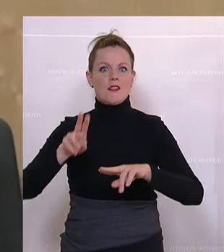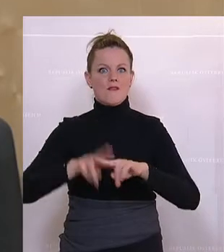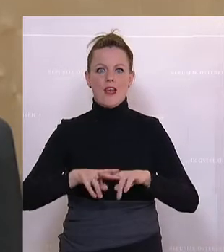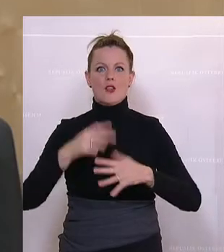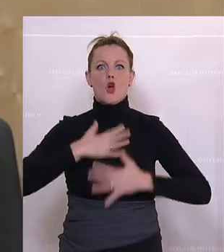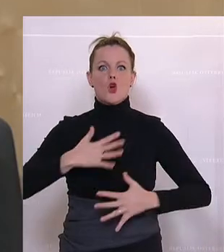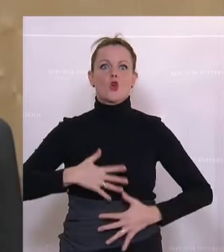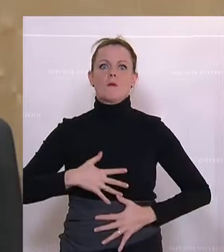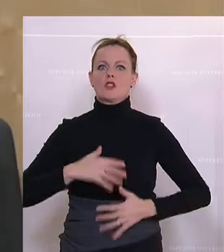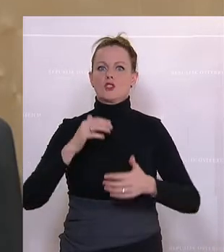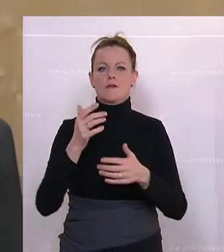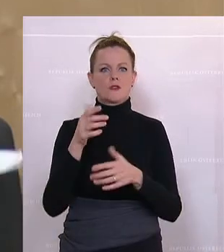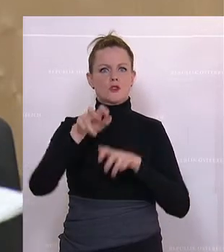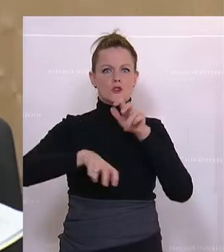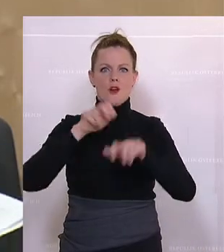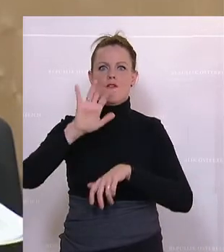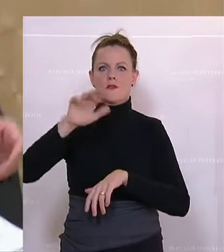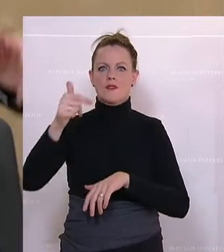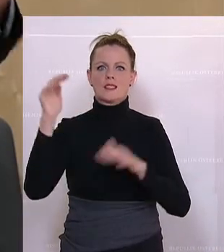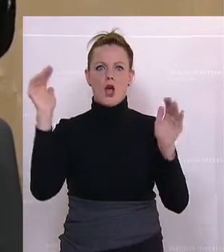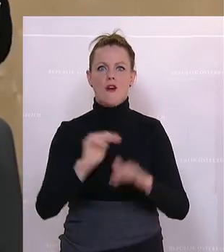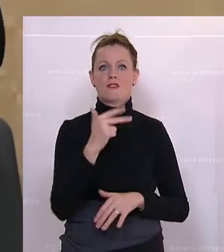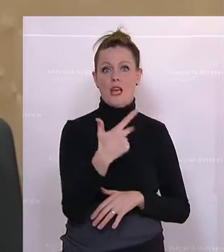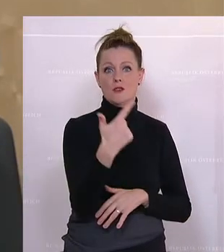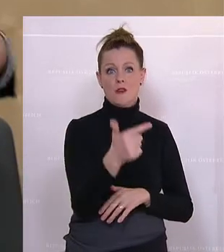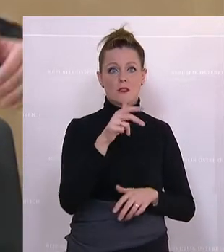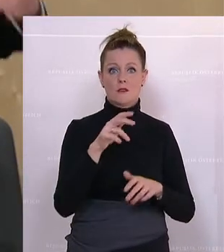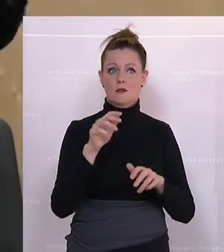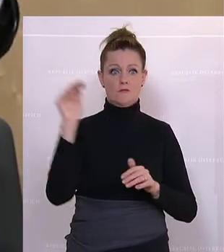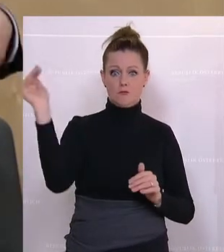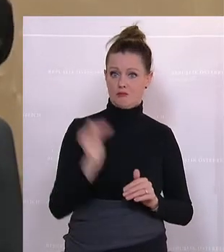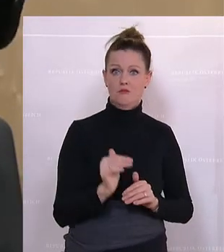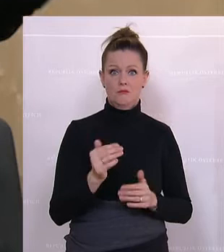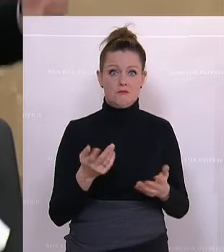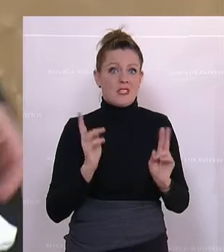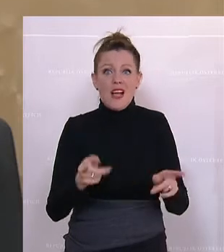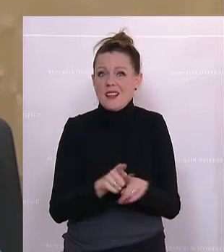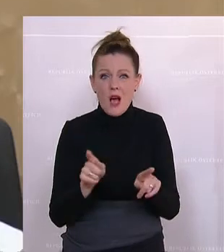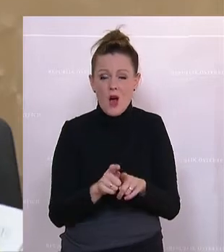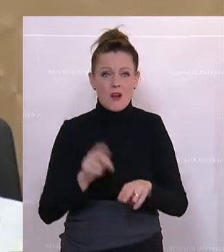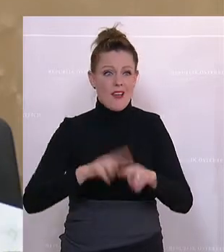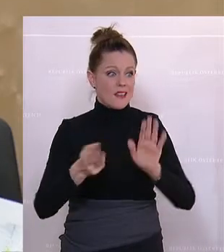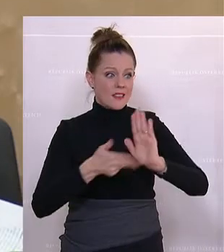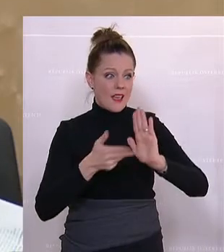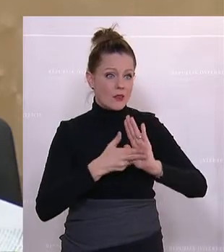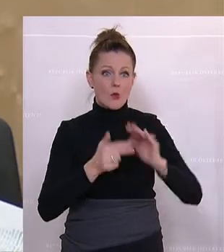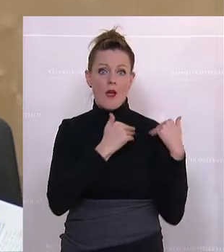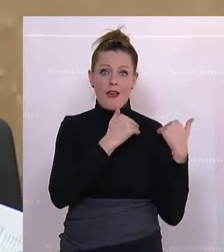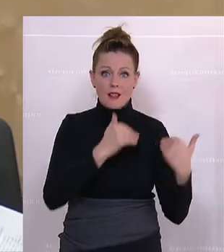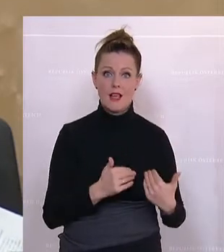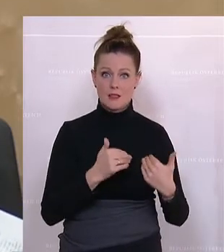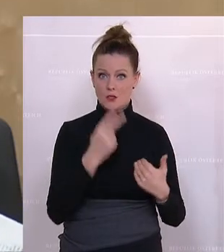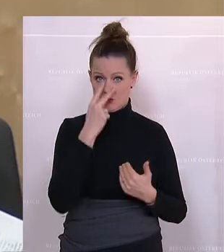die Körperschaftsteuer von 25 auf 23 Prozent zu senken, so wie Sie tun. Wenn Sie sich die Nettodimensionen der Entlastung anschauen, der